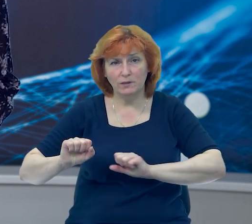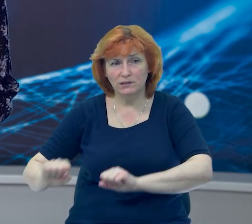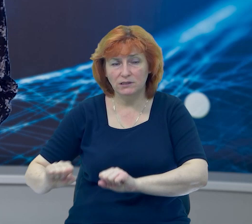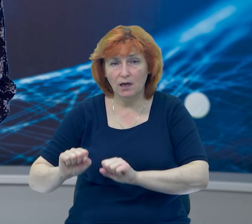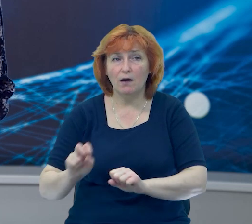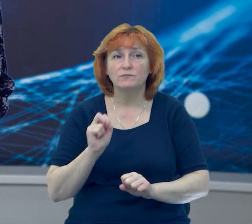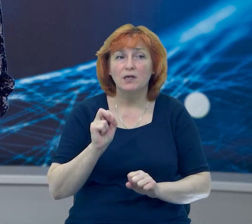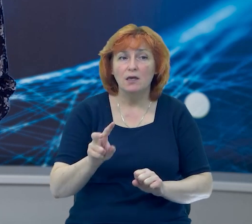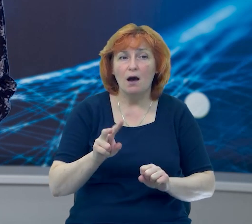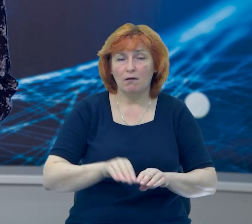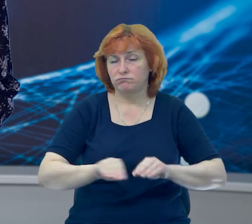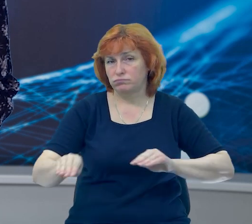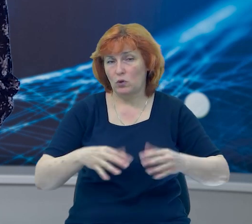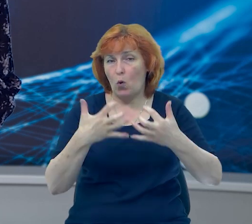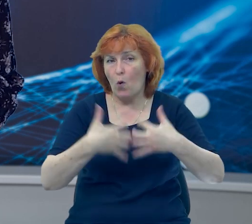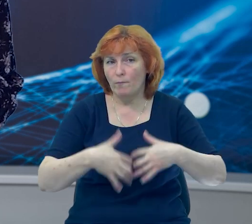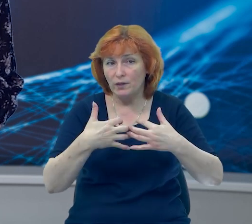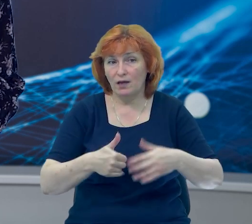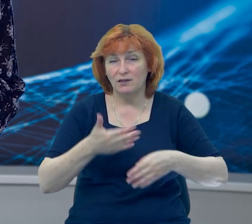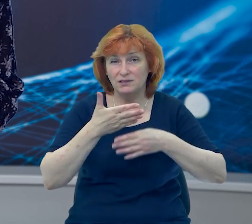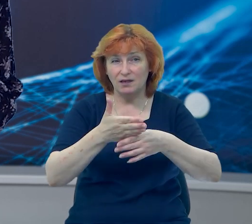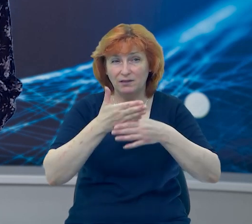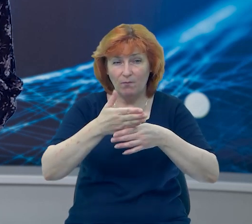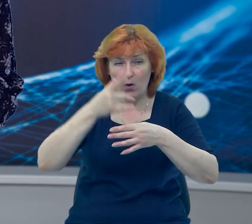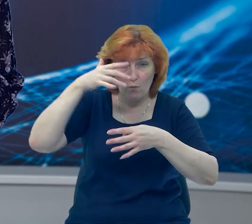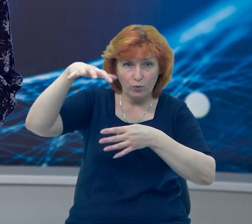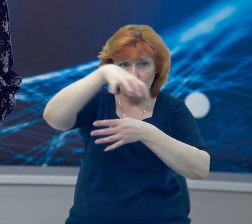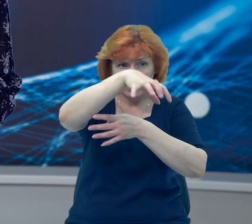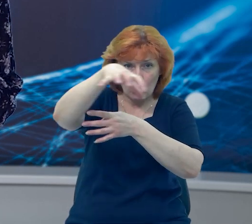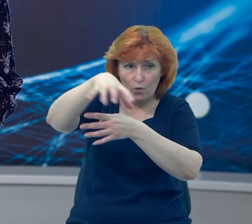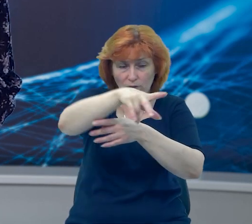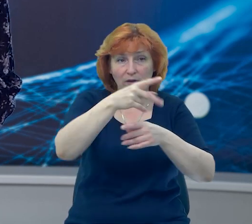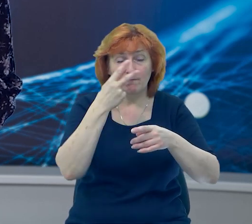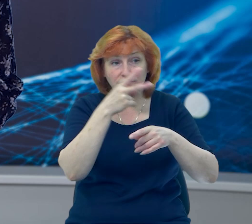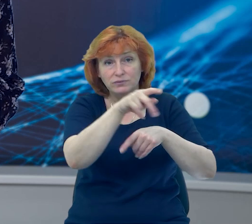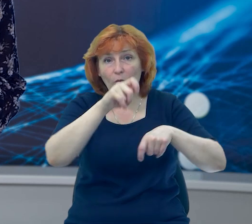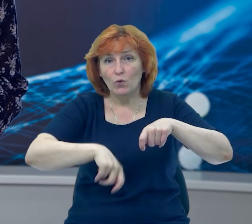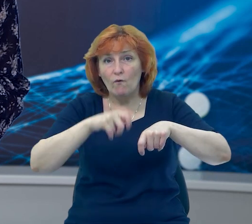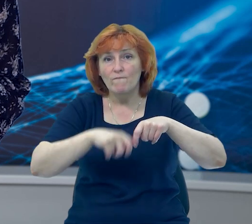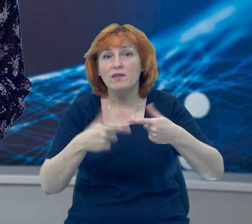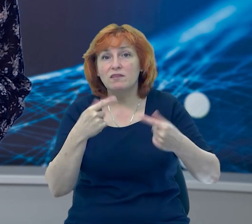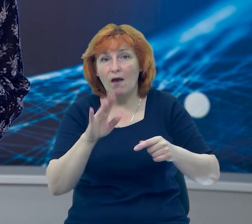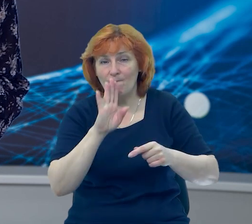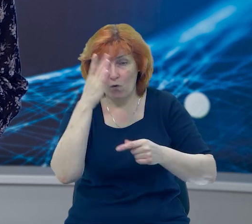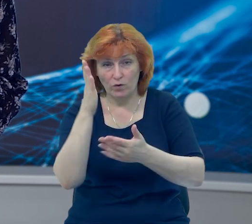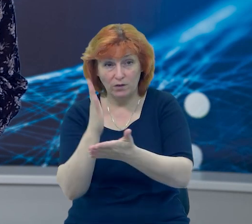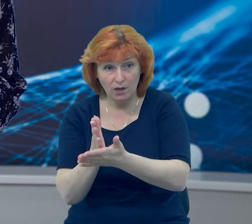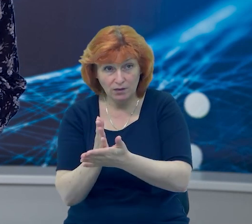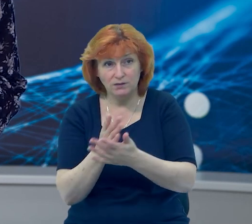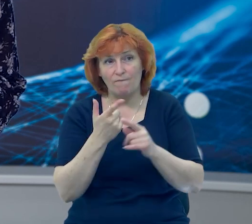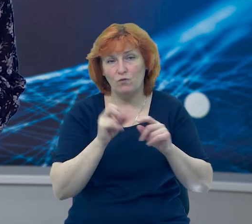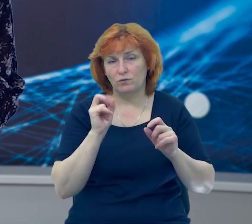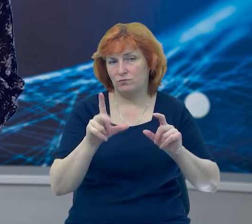розгортають обладнання і за допомогою дронів вистежують ворога. Так проходять навчання операторів у школі дронів